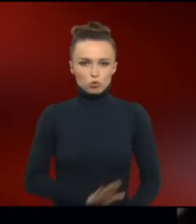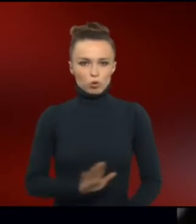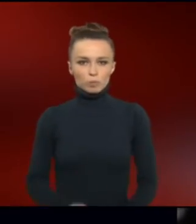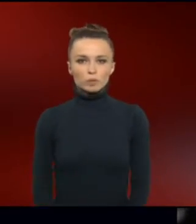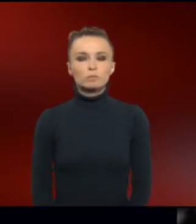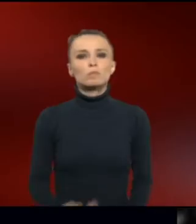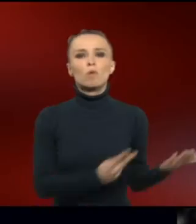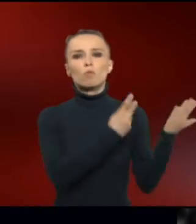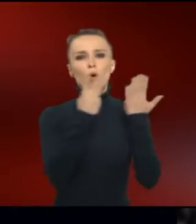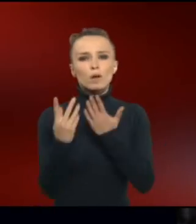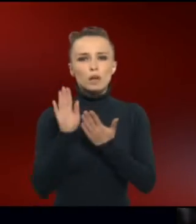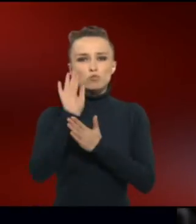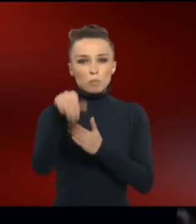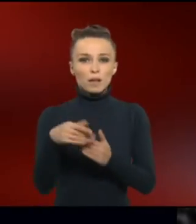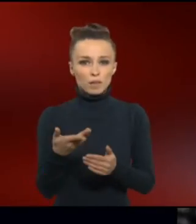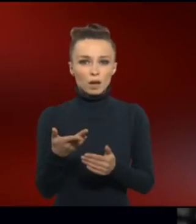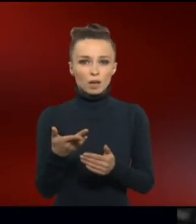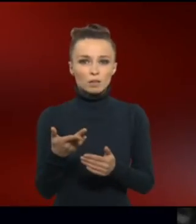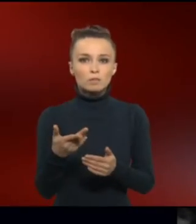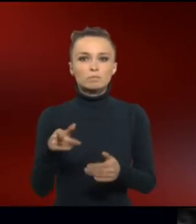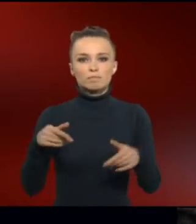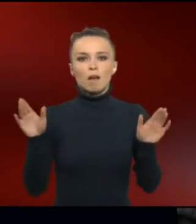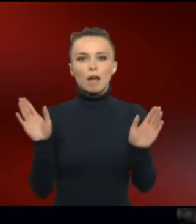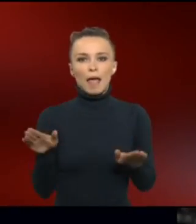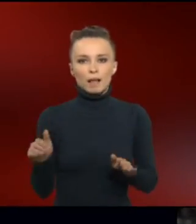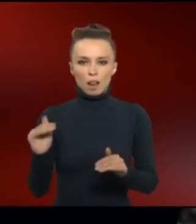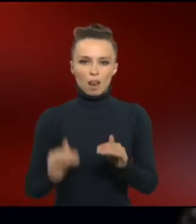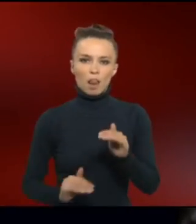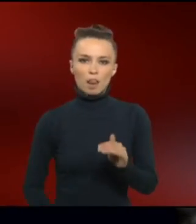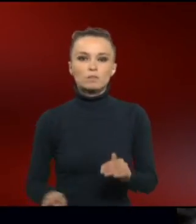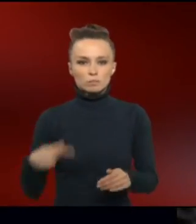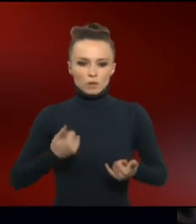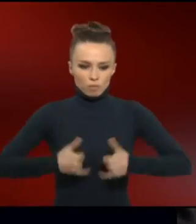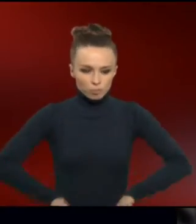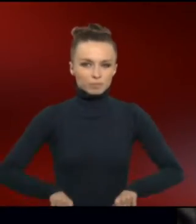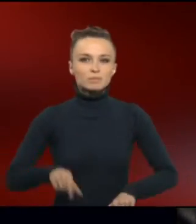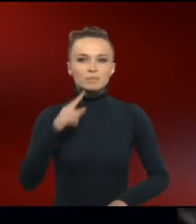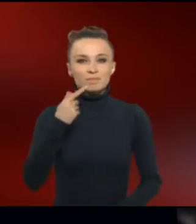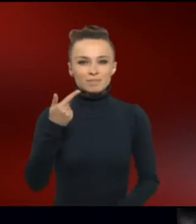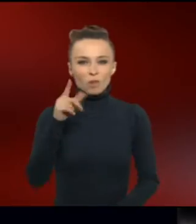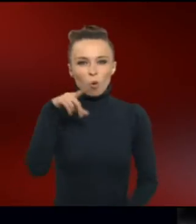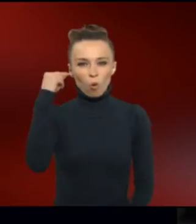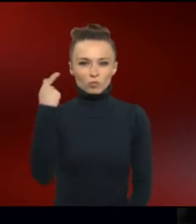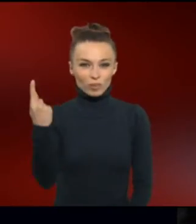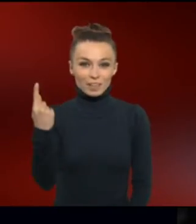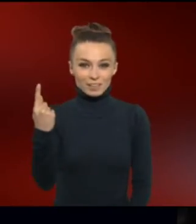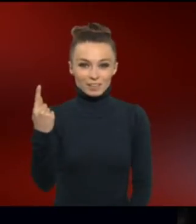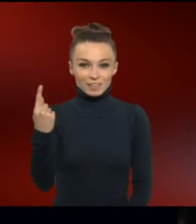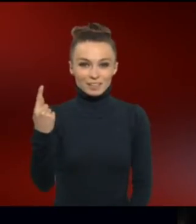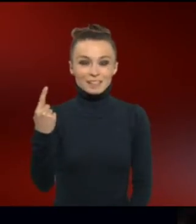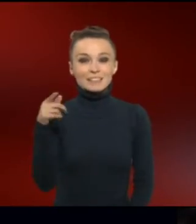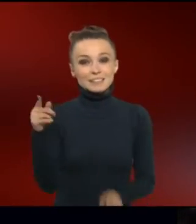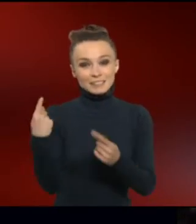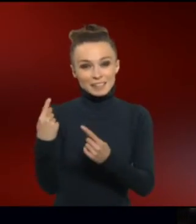Neun Jahre nach seinem Tod kommt ein Enkel zur Welt. Dem Großvater zu ehren erhält er den Namen John.